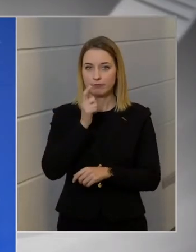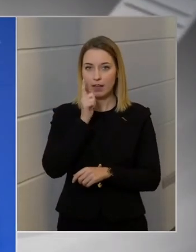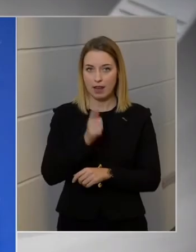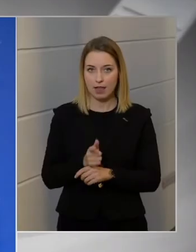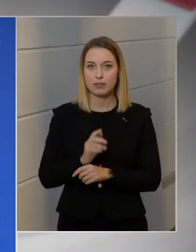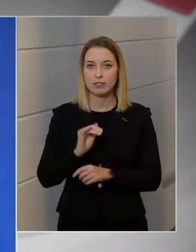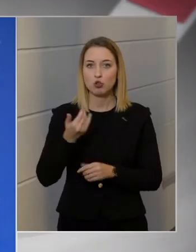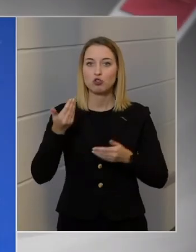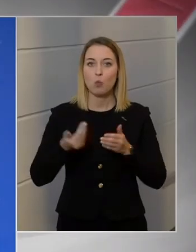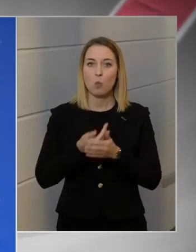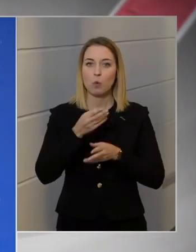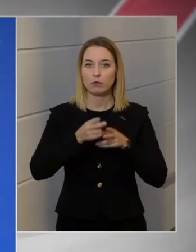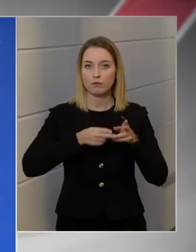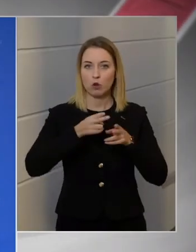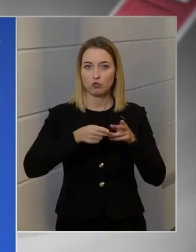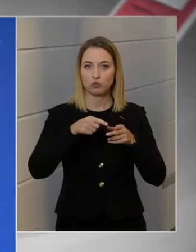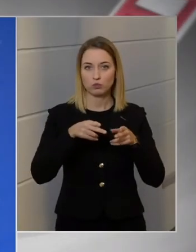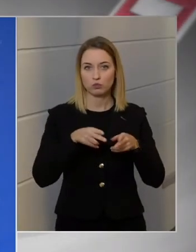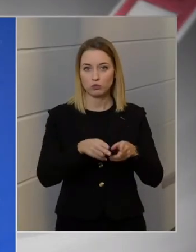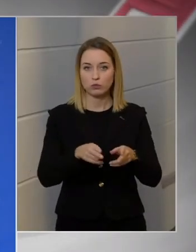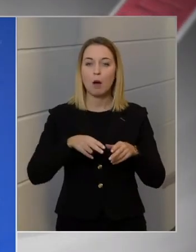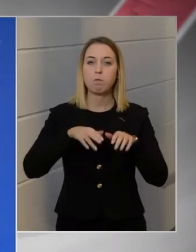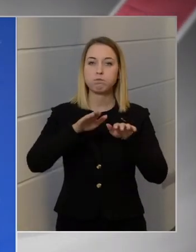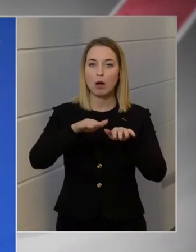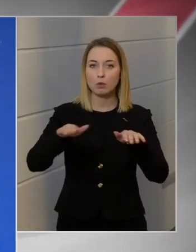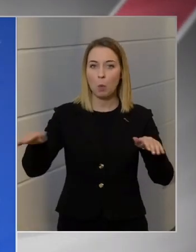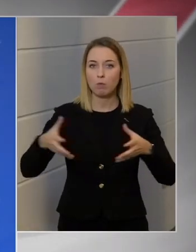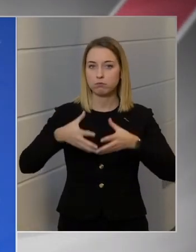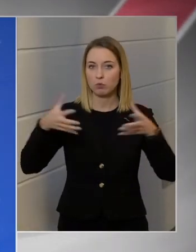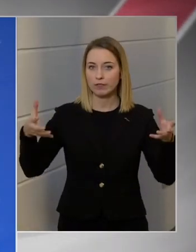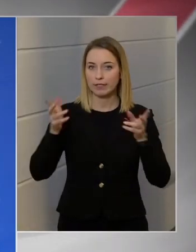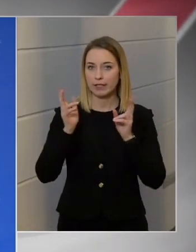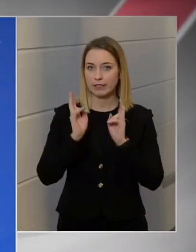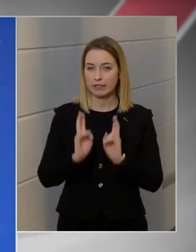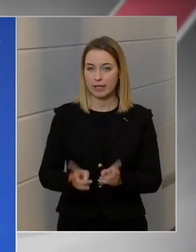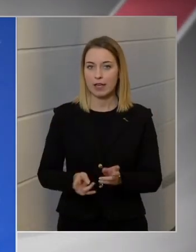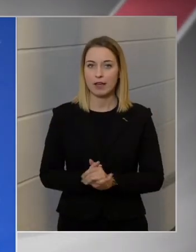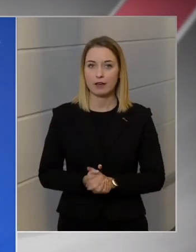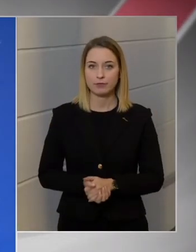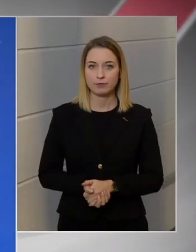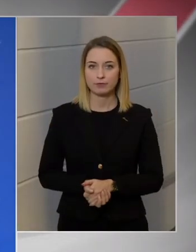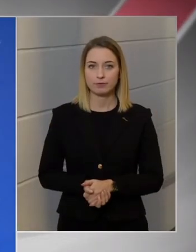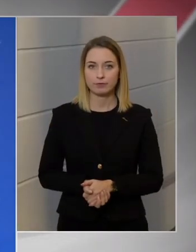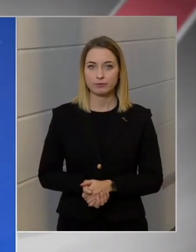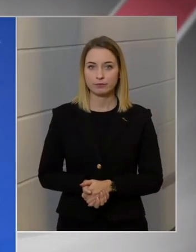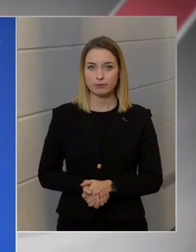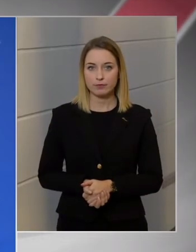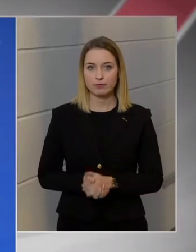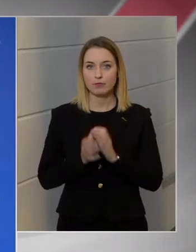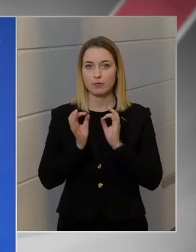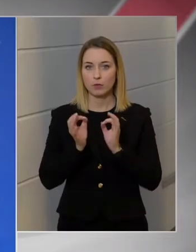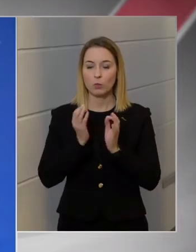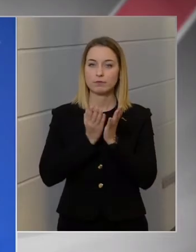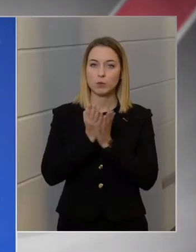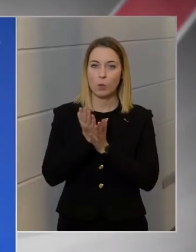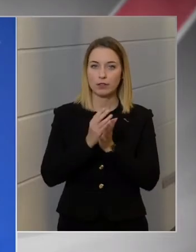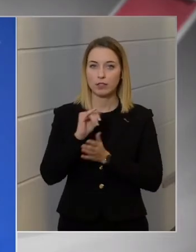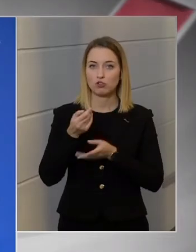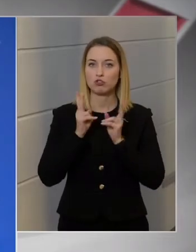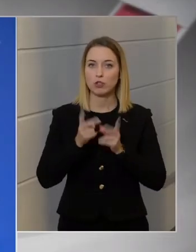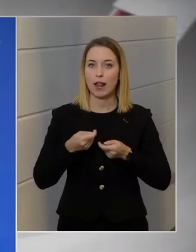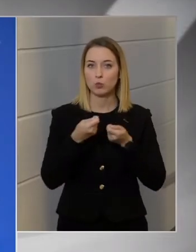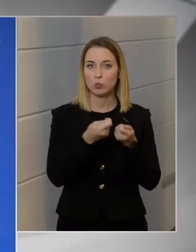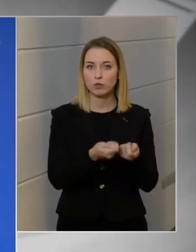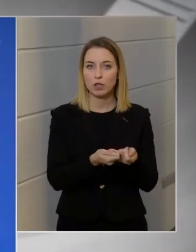repteret, ez szintén elkerülhetetlen. Fontos parkolókapacitásokat bővíteni kell, és egy jó szolgáltást is kell nyújtani.